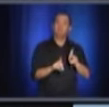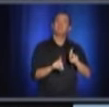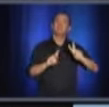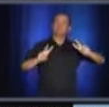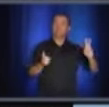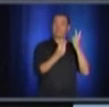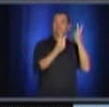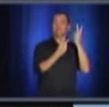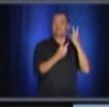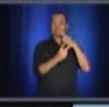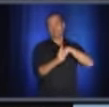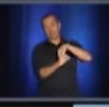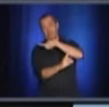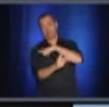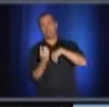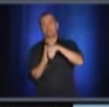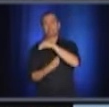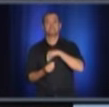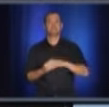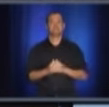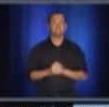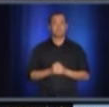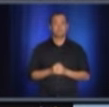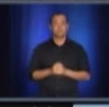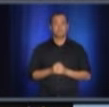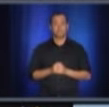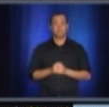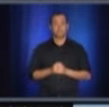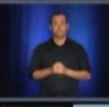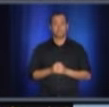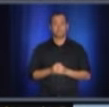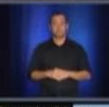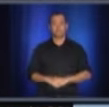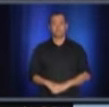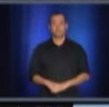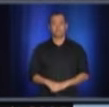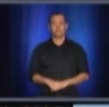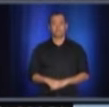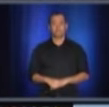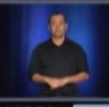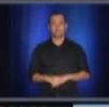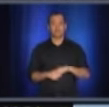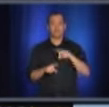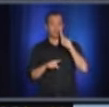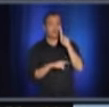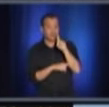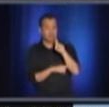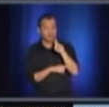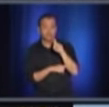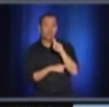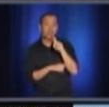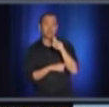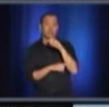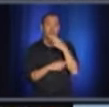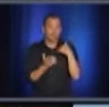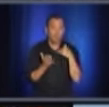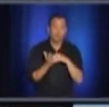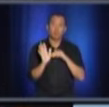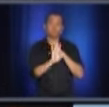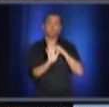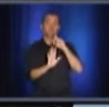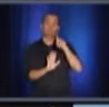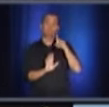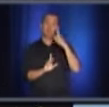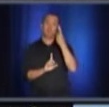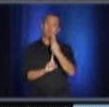Merci, on va passer au n pas de follow. Pardon? Je n pas une question de suivi. Non, c'est une question par journaliste. S'il vous plaît, on va passer au